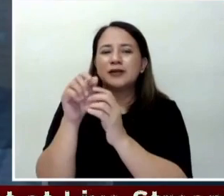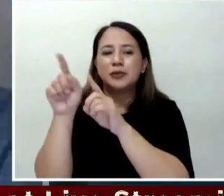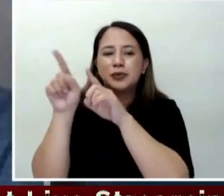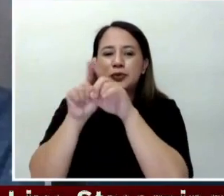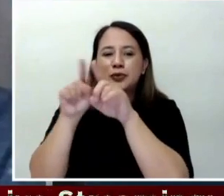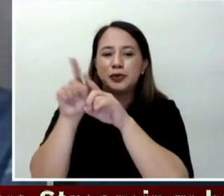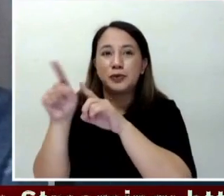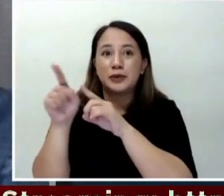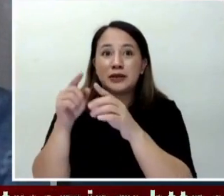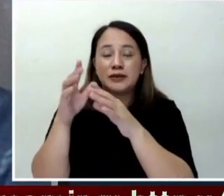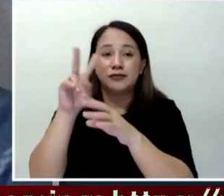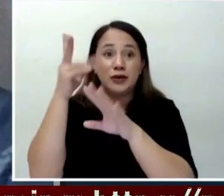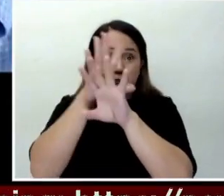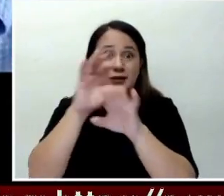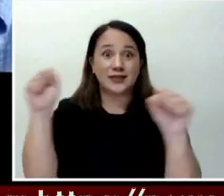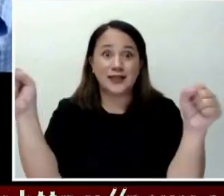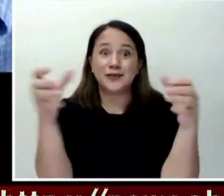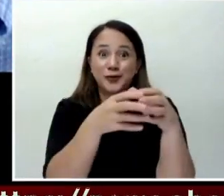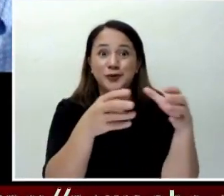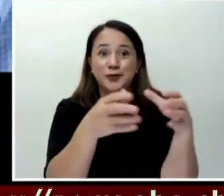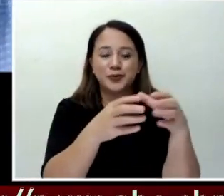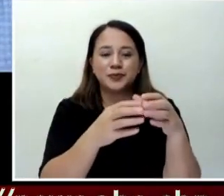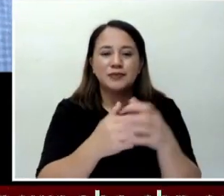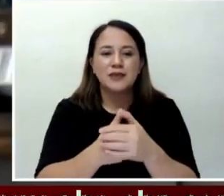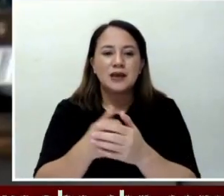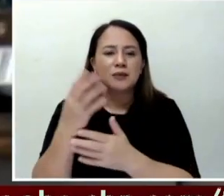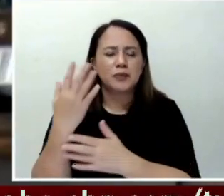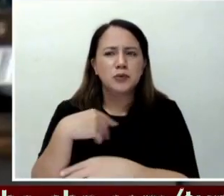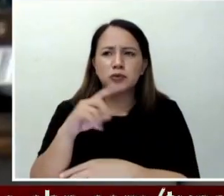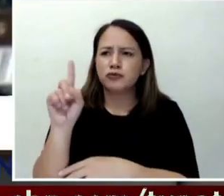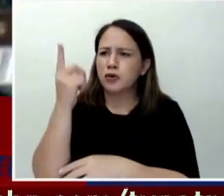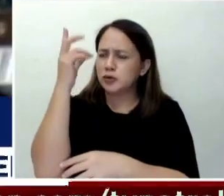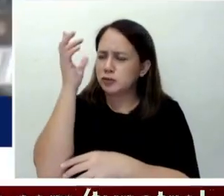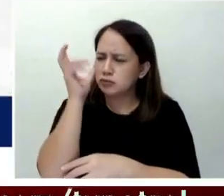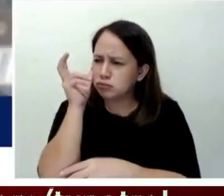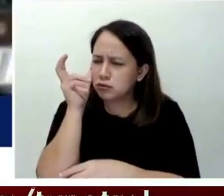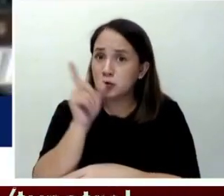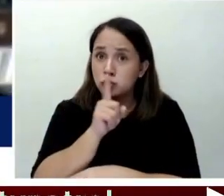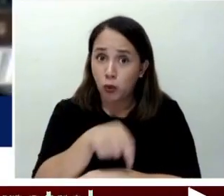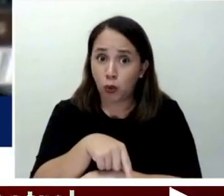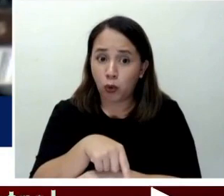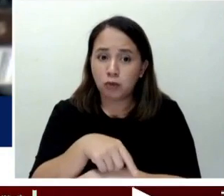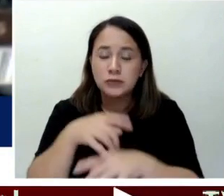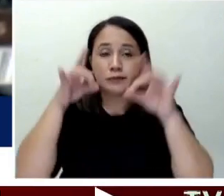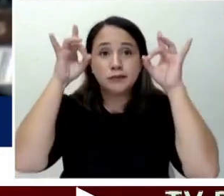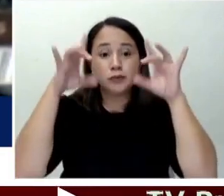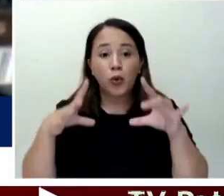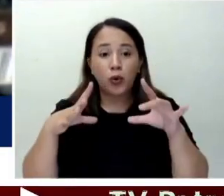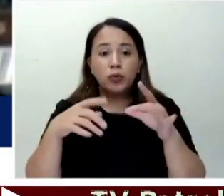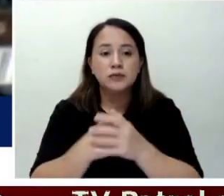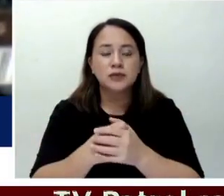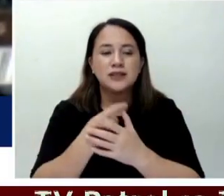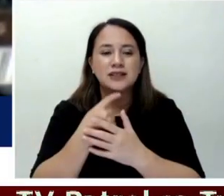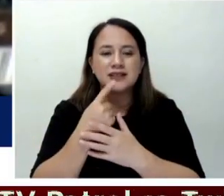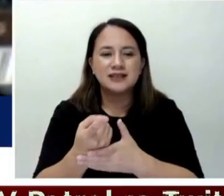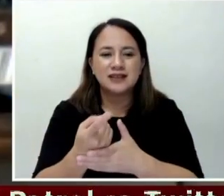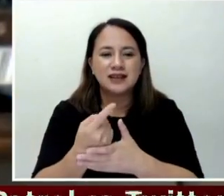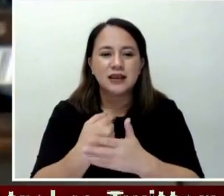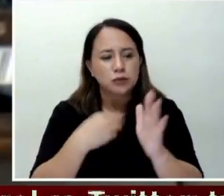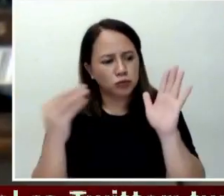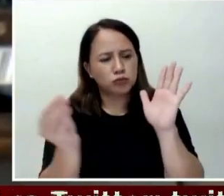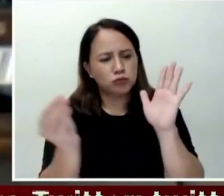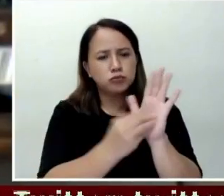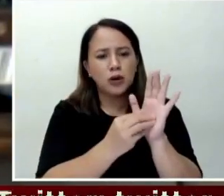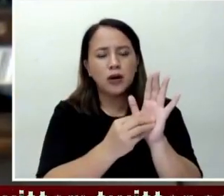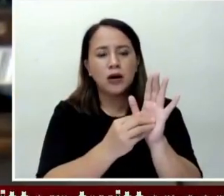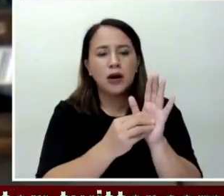League of the Philippines. Ano na akong marinig? Sabi ko, totoo ba yan? Talagang nagulad po ako. Yung nag-tropose po sa citation nila, sinabi nila yung